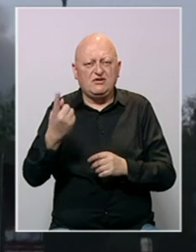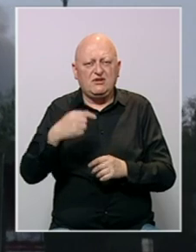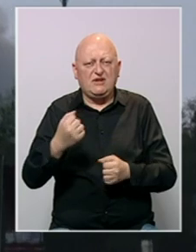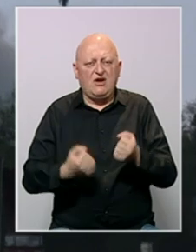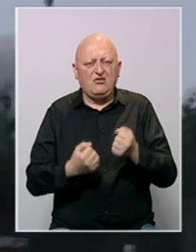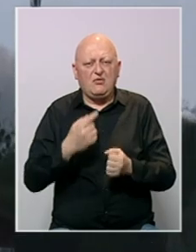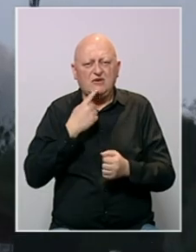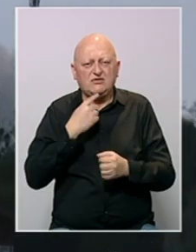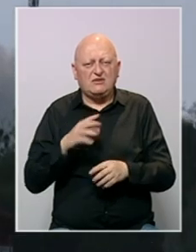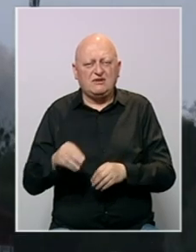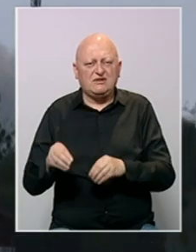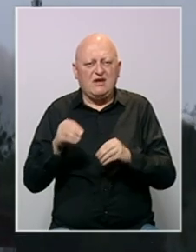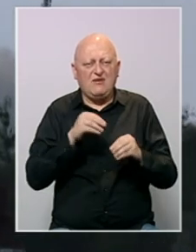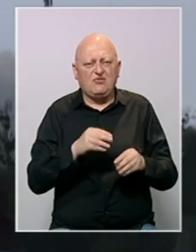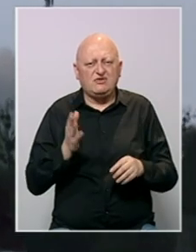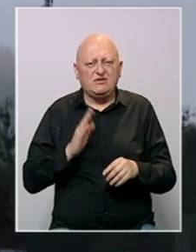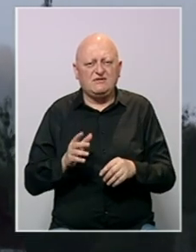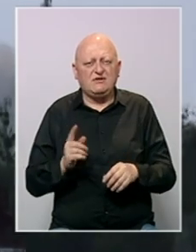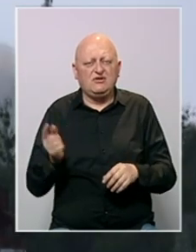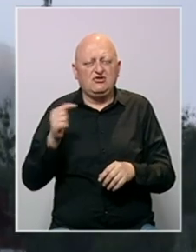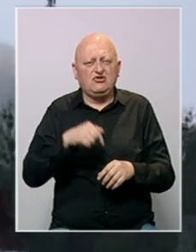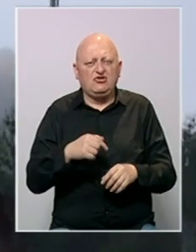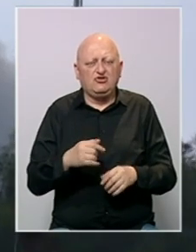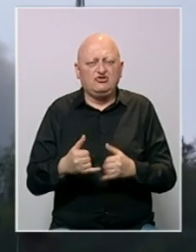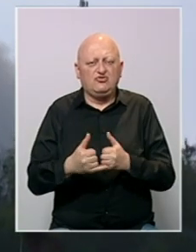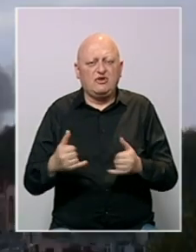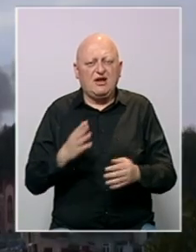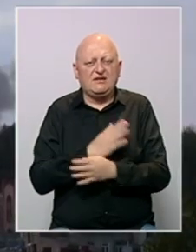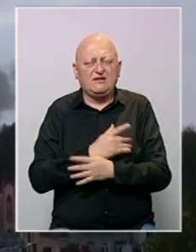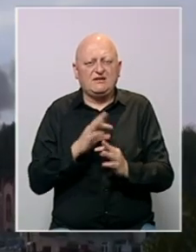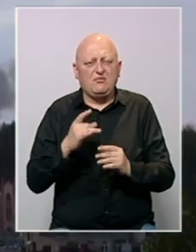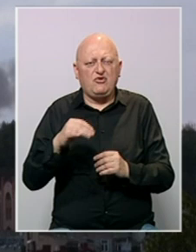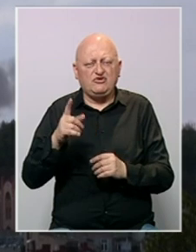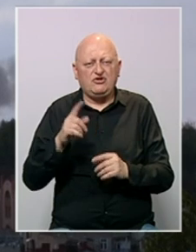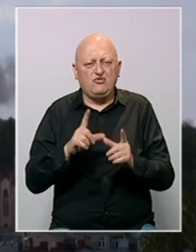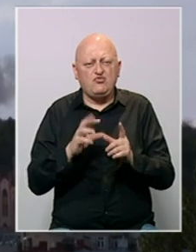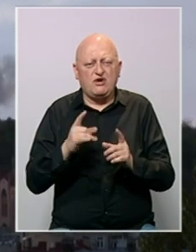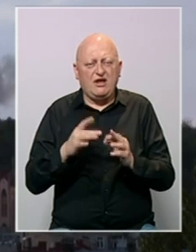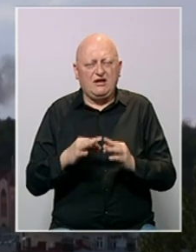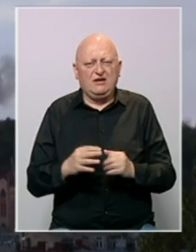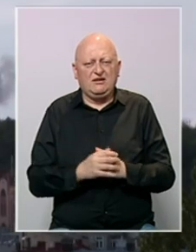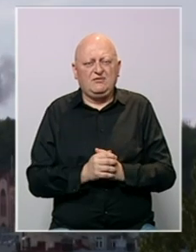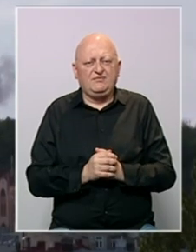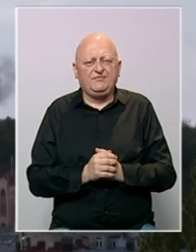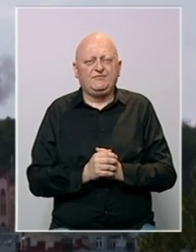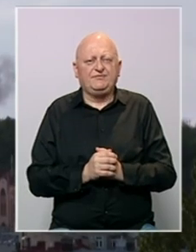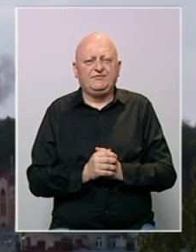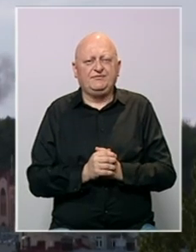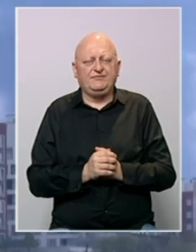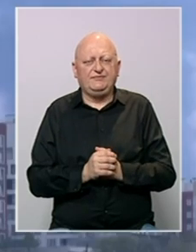automobila u kojima su se nalazili evakuisani civili stigao u grad Zaporožje na jugoistoku Ukrajine.